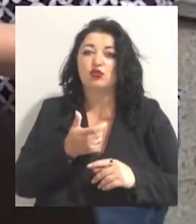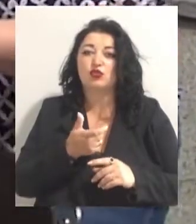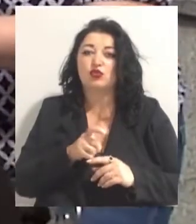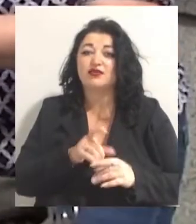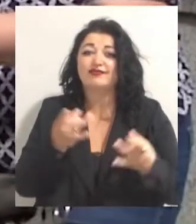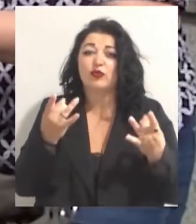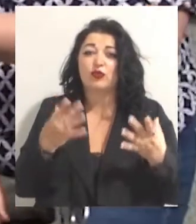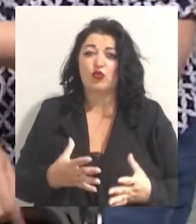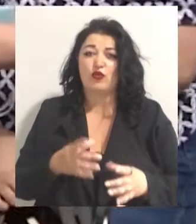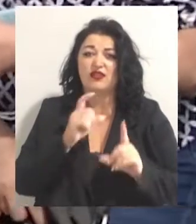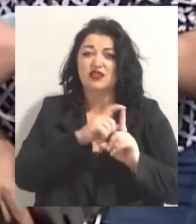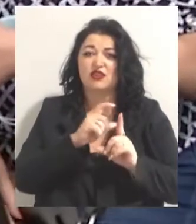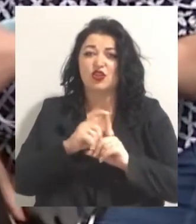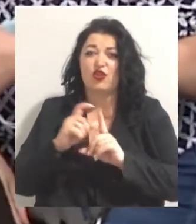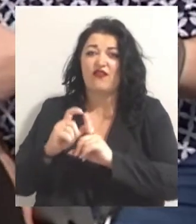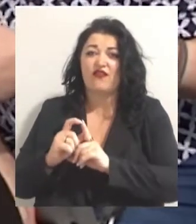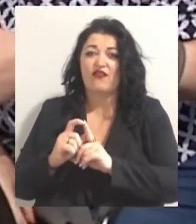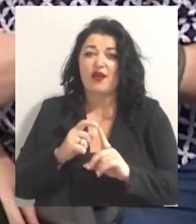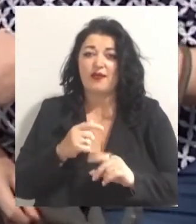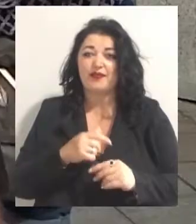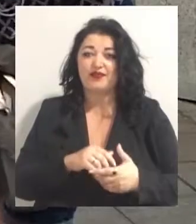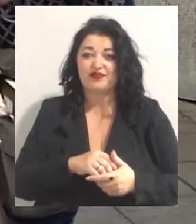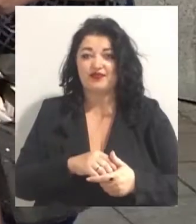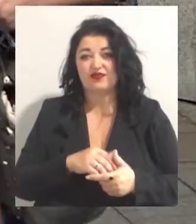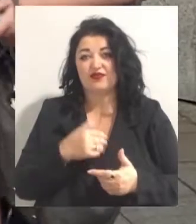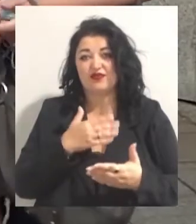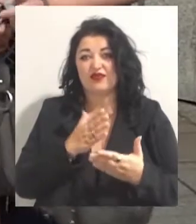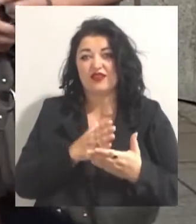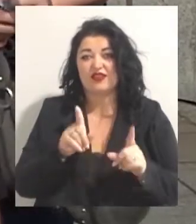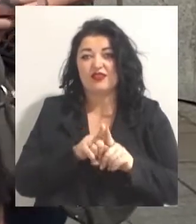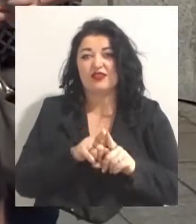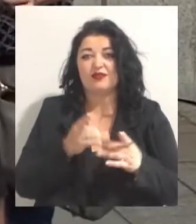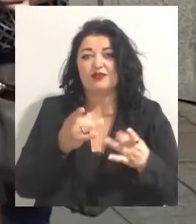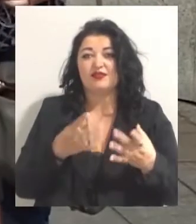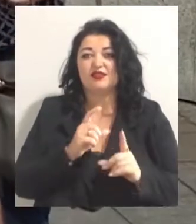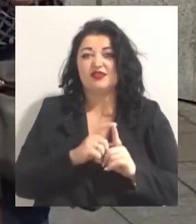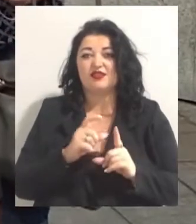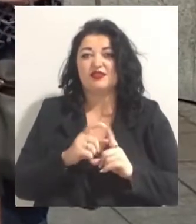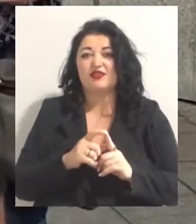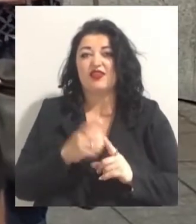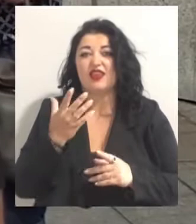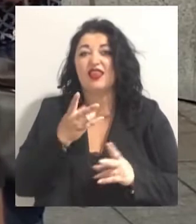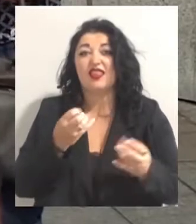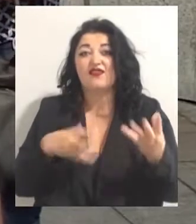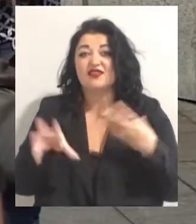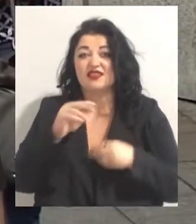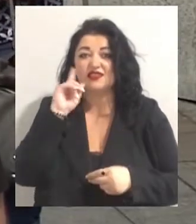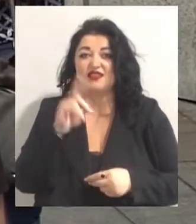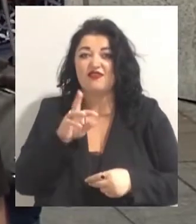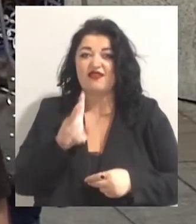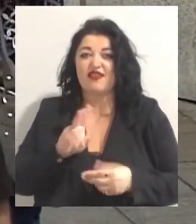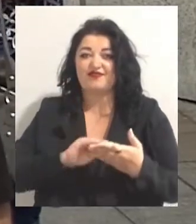нас є слова такі, як правець, досить розповсюджена хвороба, яку не всі знають, як називати це, столбняк.